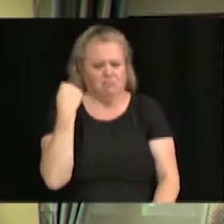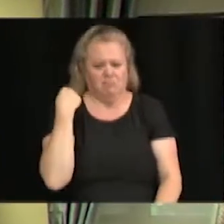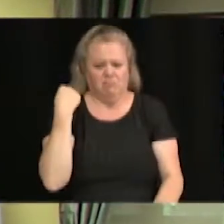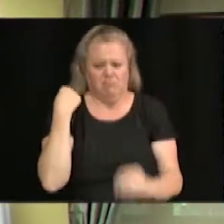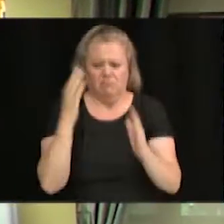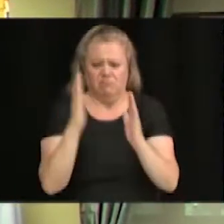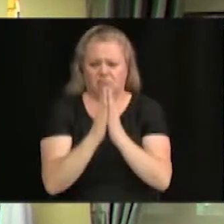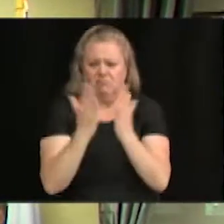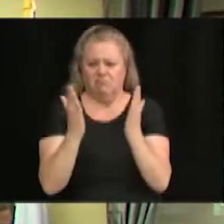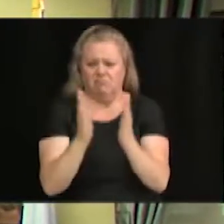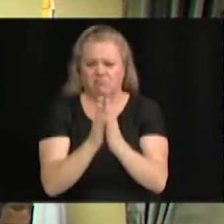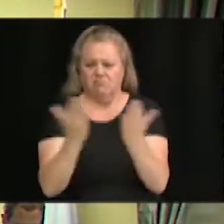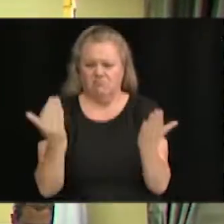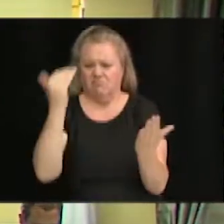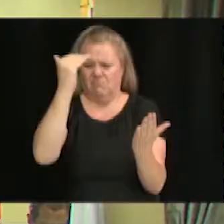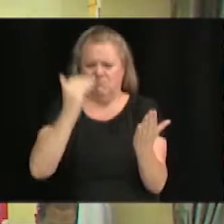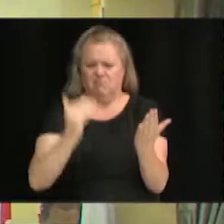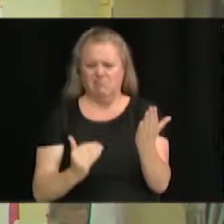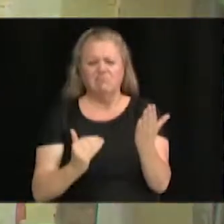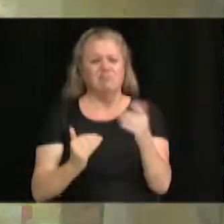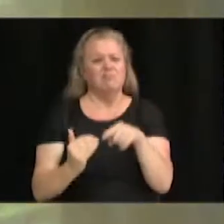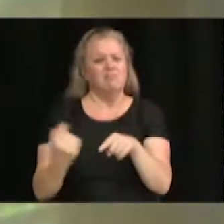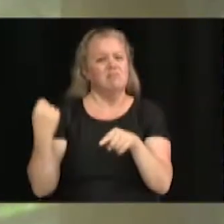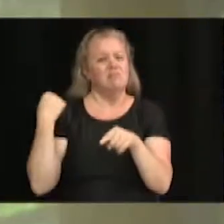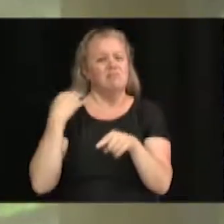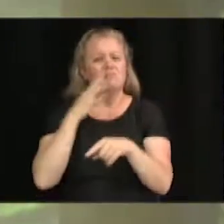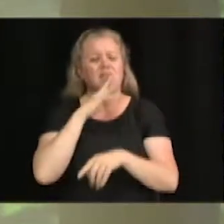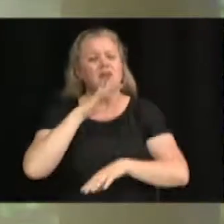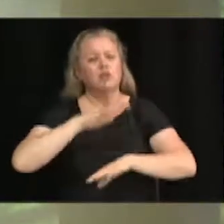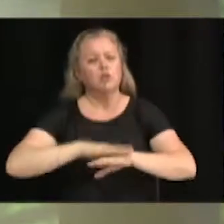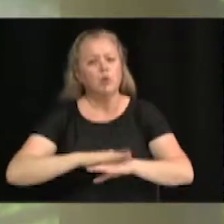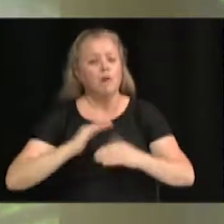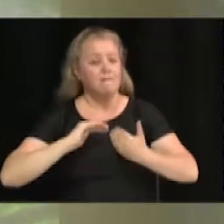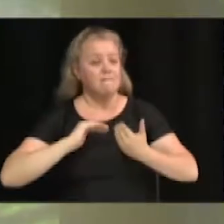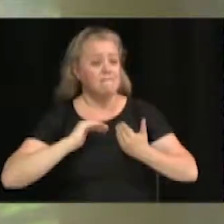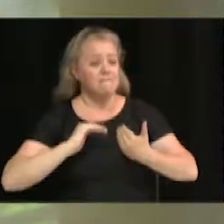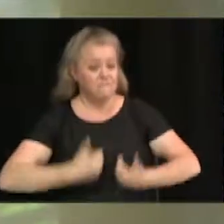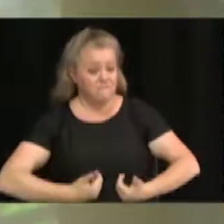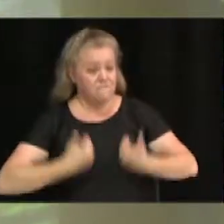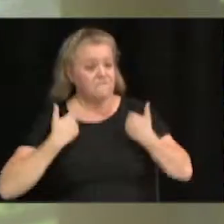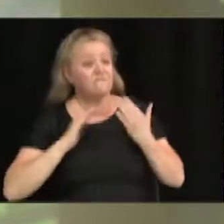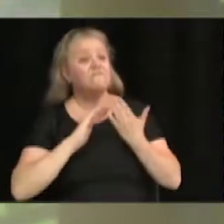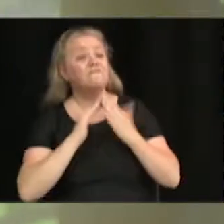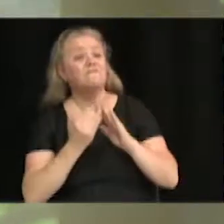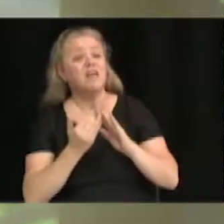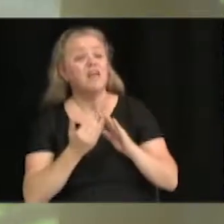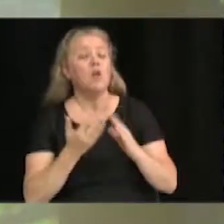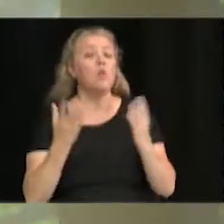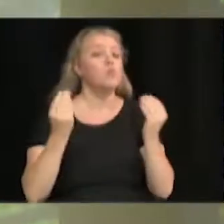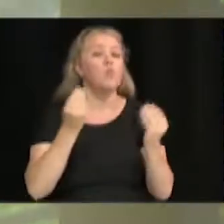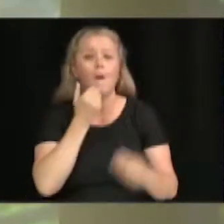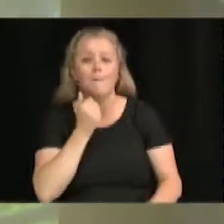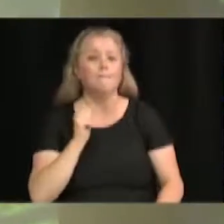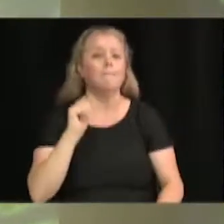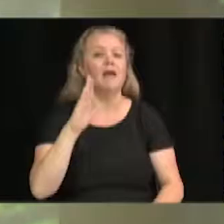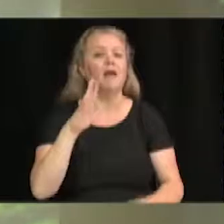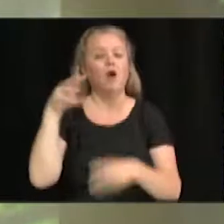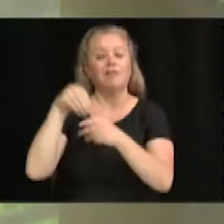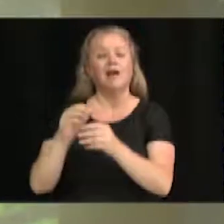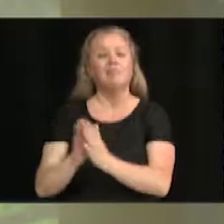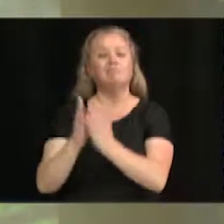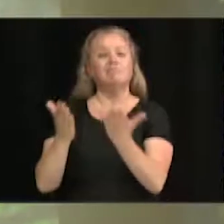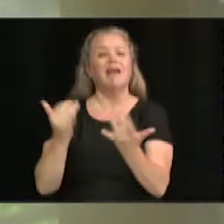ce classement où les villes, en fait, où il fait bon vivre. Et c'est le magazine L'Actualité ou